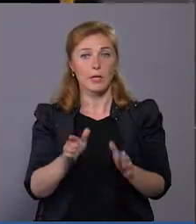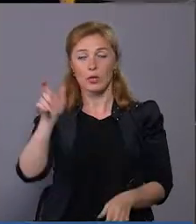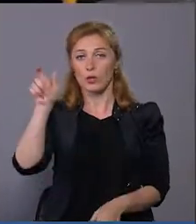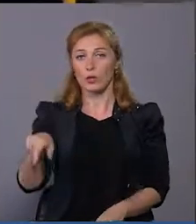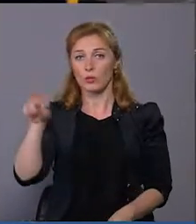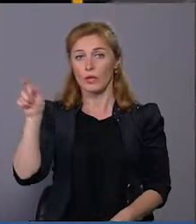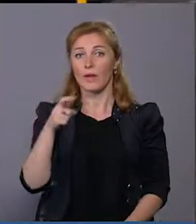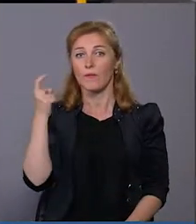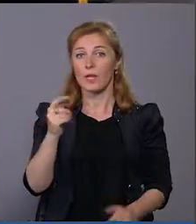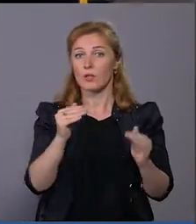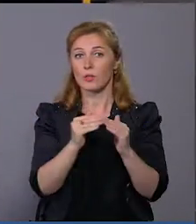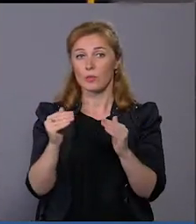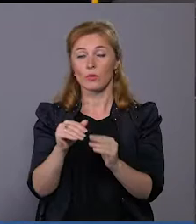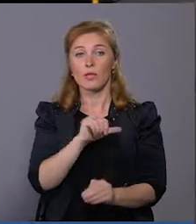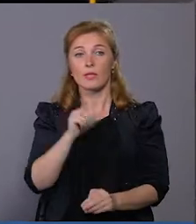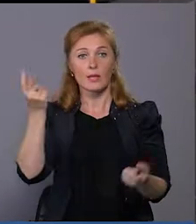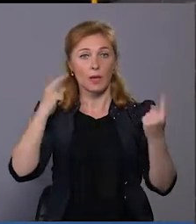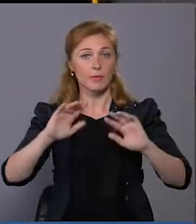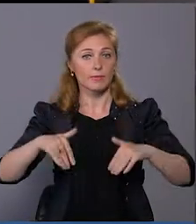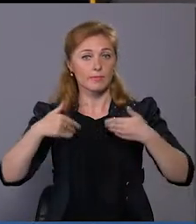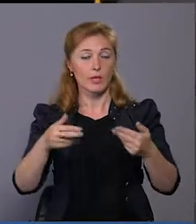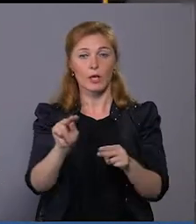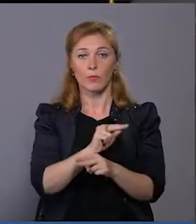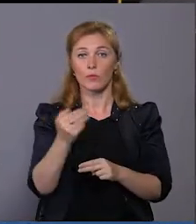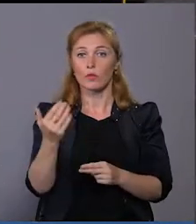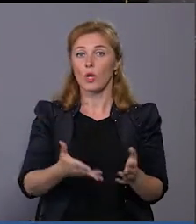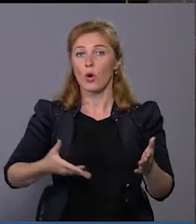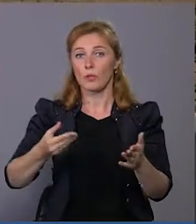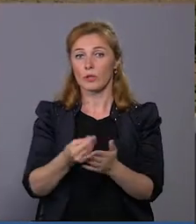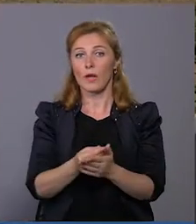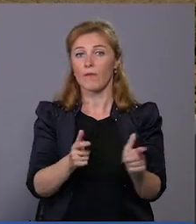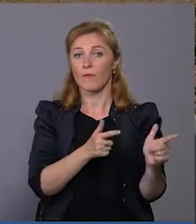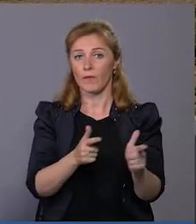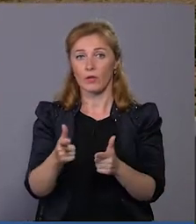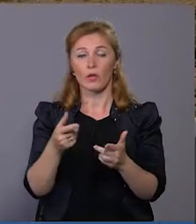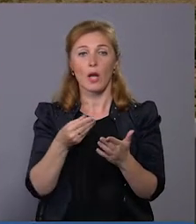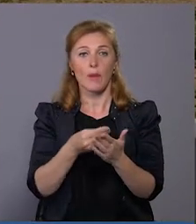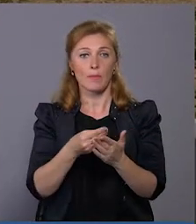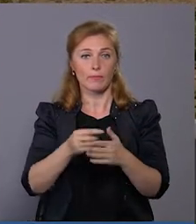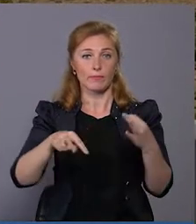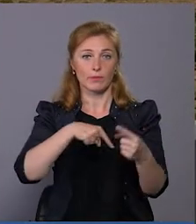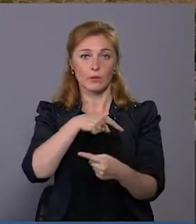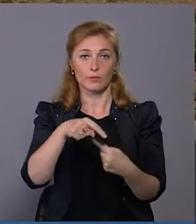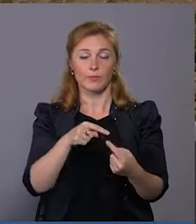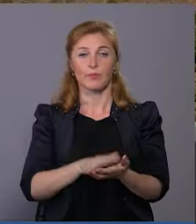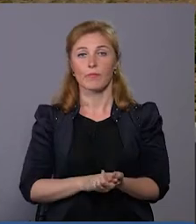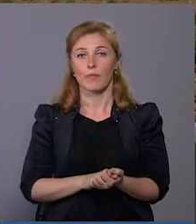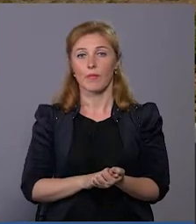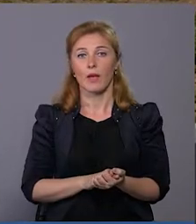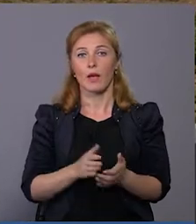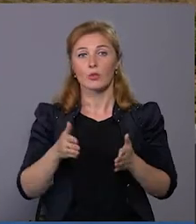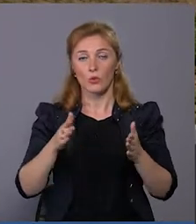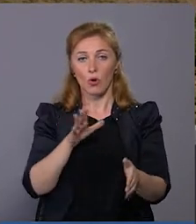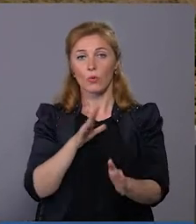будинків стали ініціаторами ремонту. Вони оплатили виготовлення проєкту кошторисної документації. Дорога, кажуть, була тільки на карті.